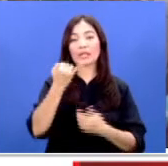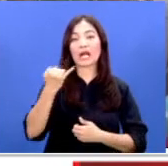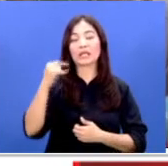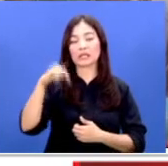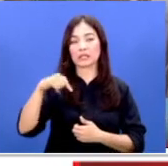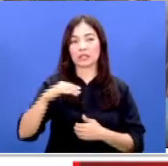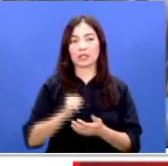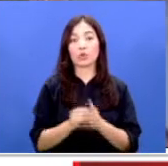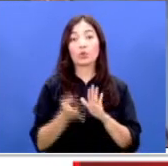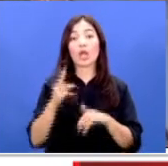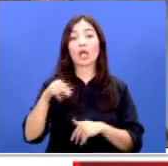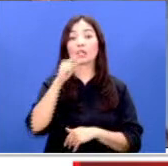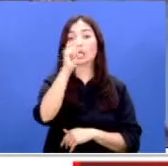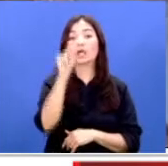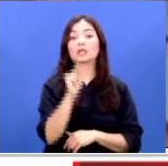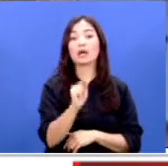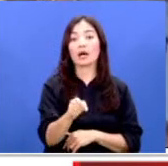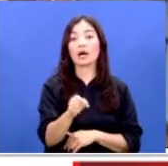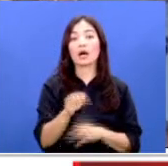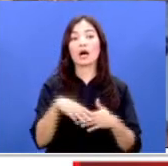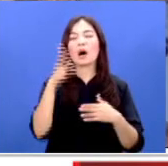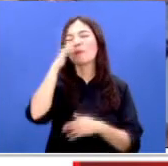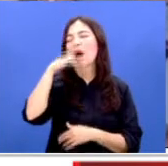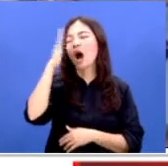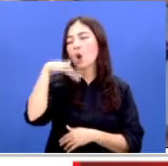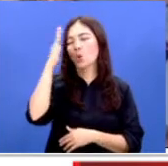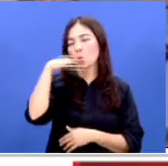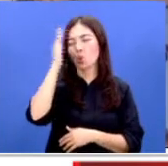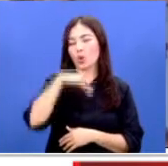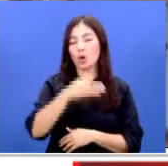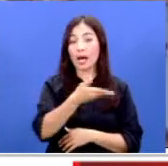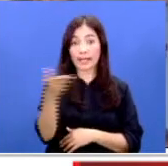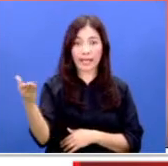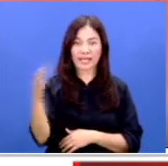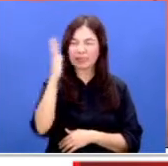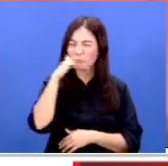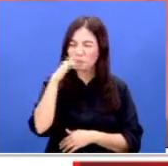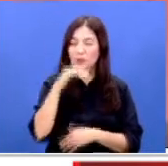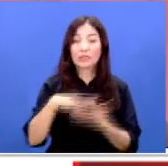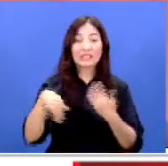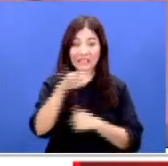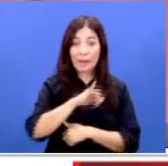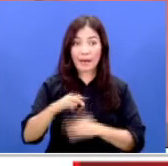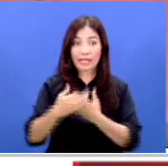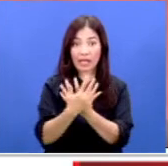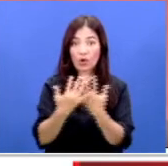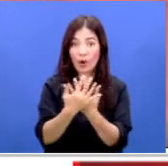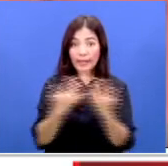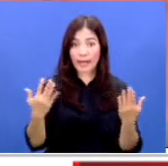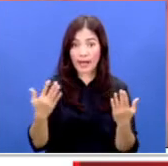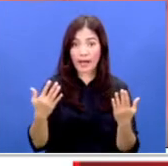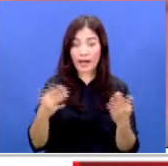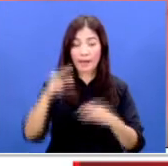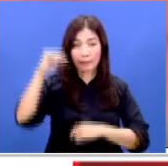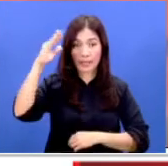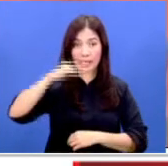Nanti bisa diulang, Rendra. Bagaimana dengan bau menyengat yang bisa Anda rasakan? Apakah masih juga dirasakan oleh warga di sekitar